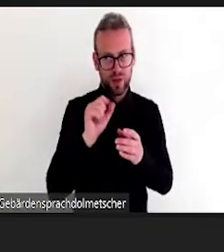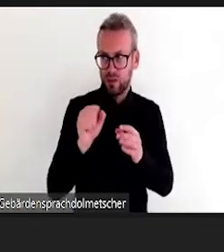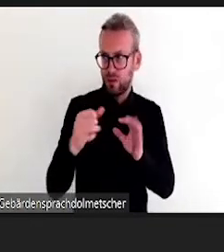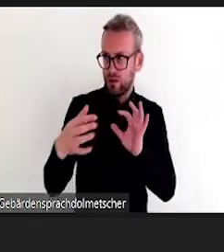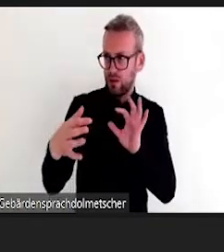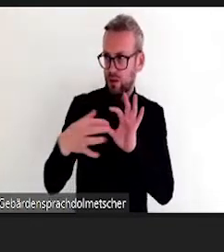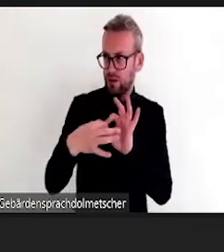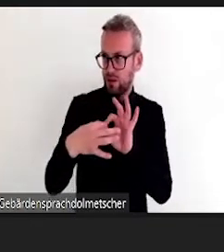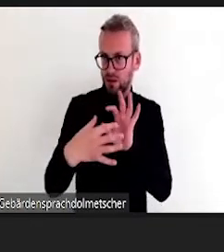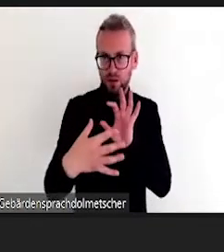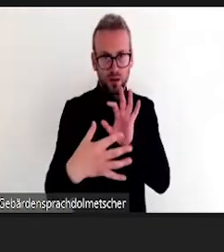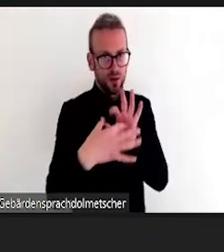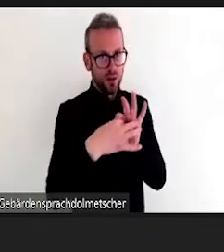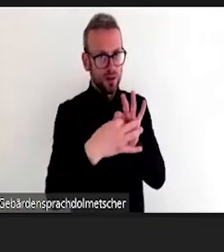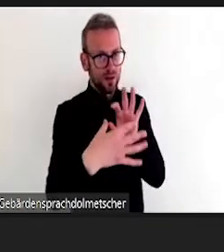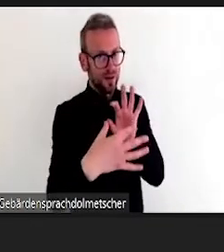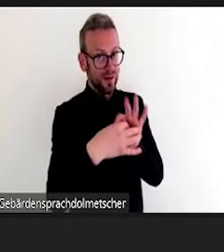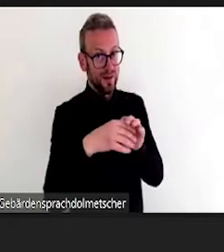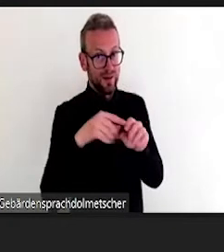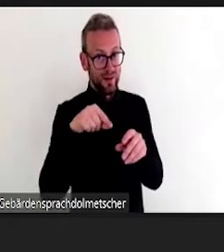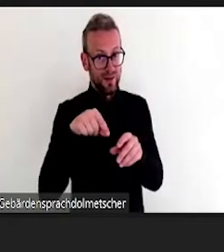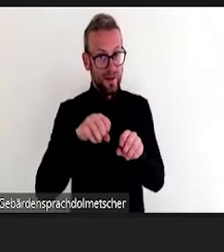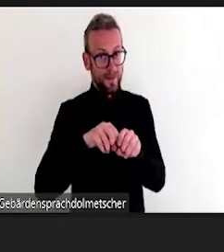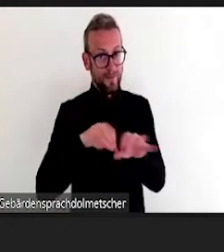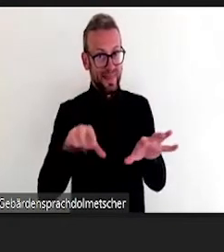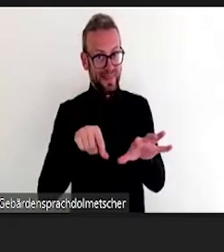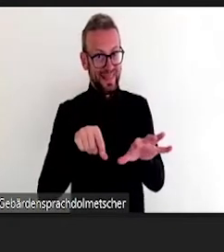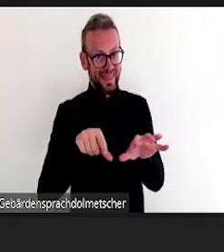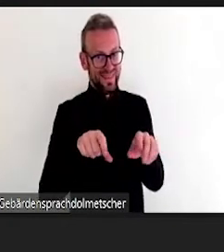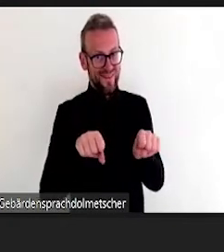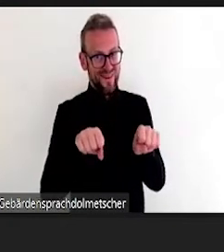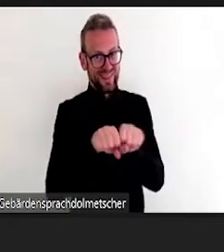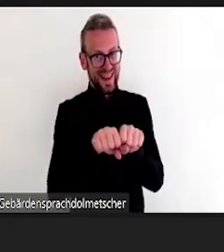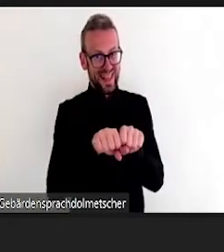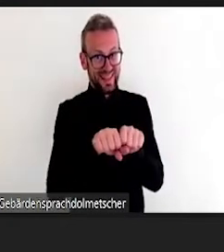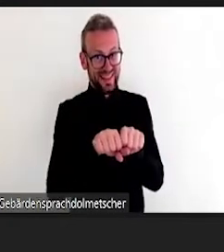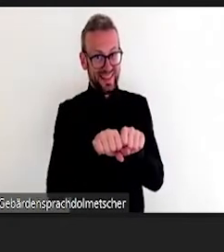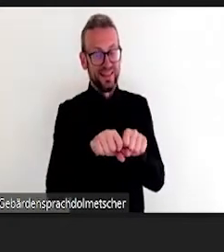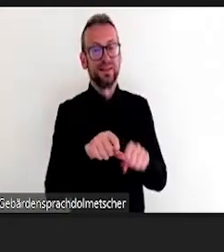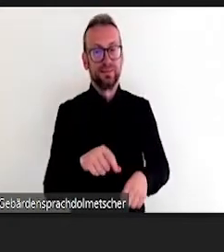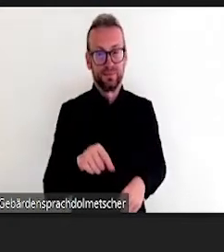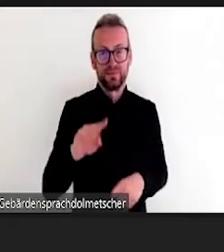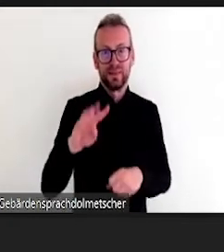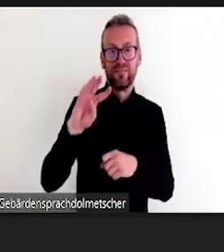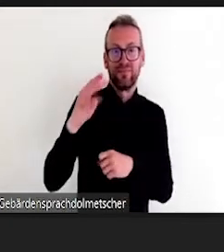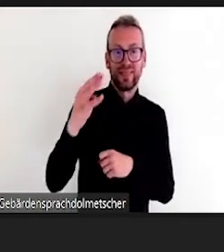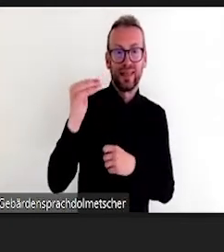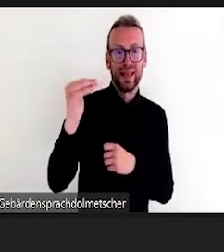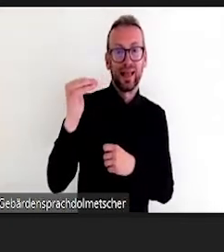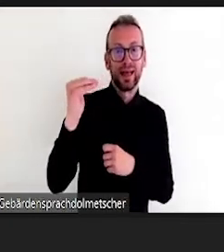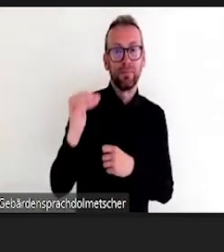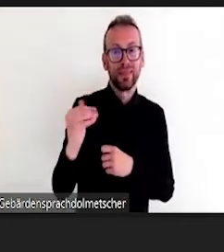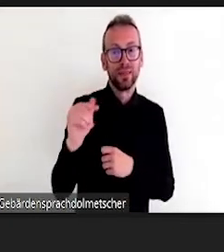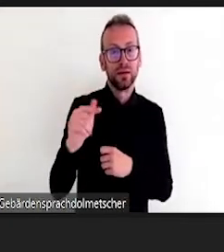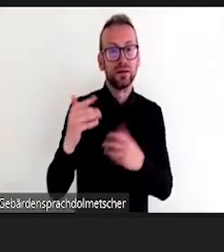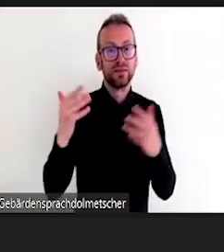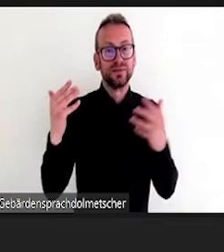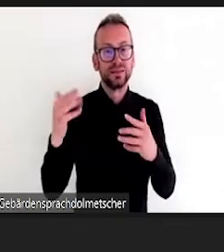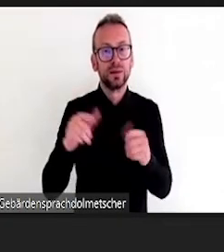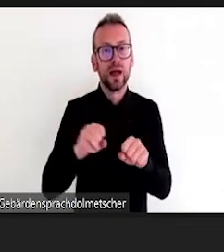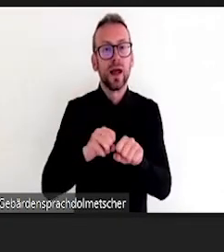Vorteilen hatte, dass eben auch sowas wie Mediennutzung gelernt, gelebt, ja, irgendwie